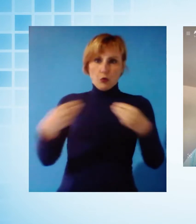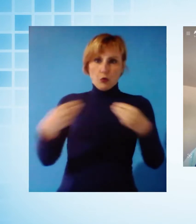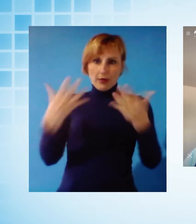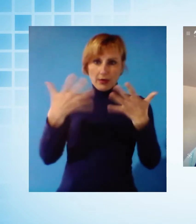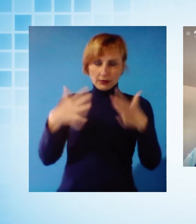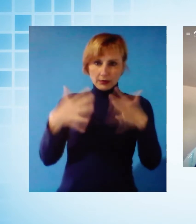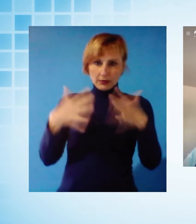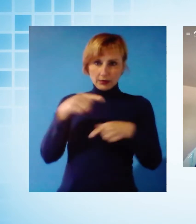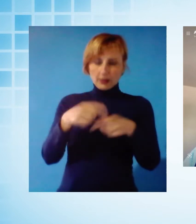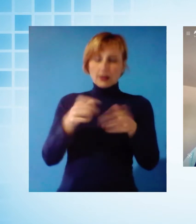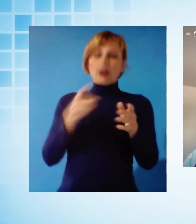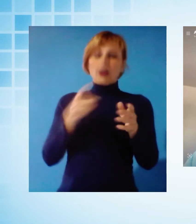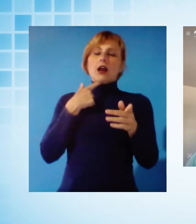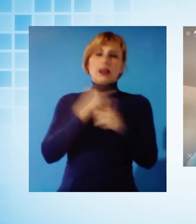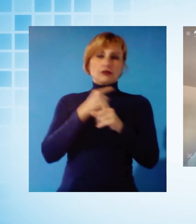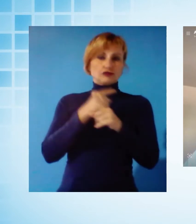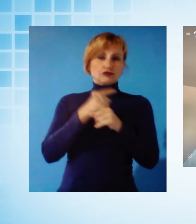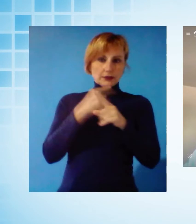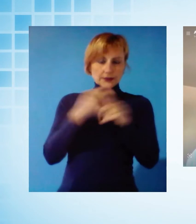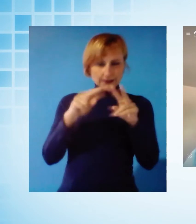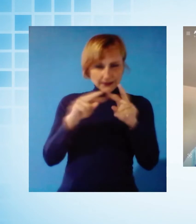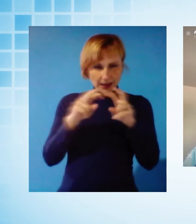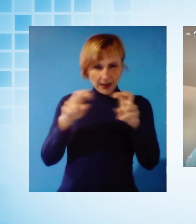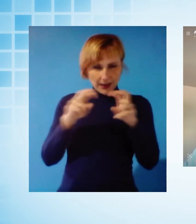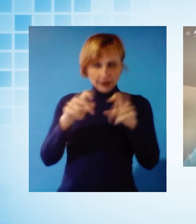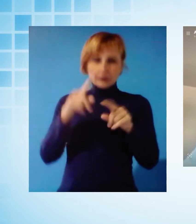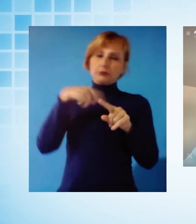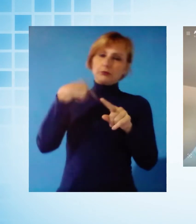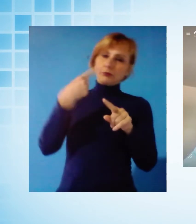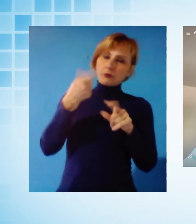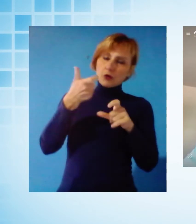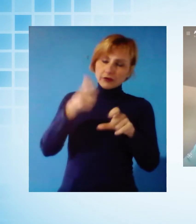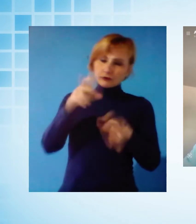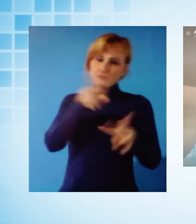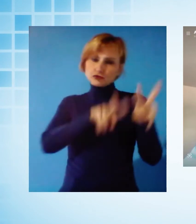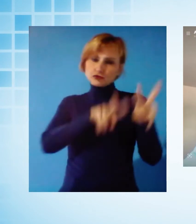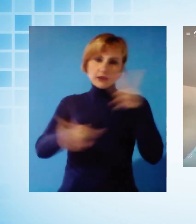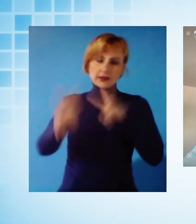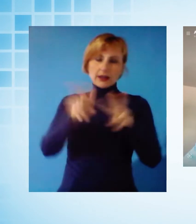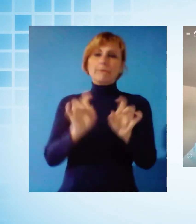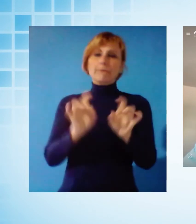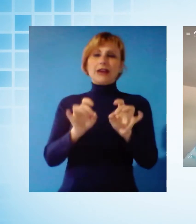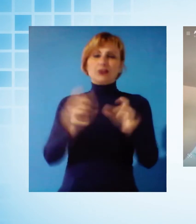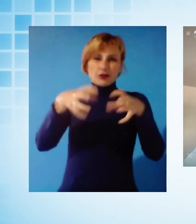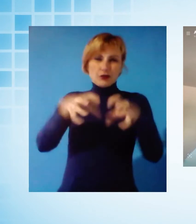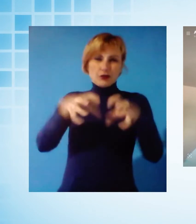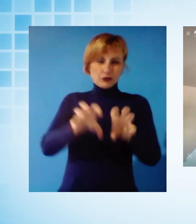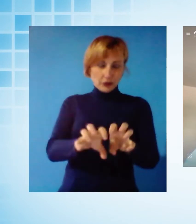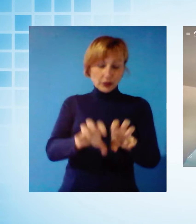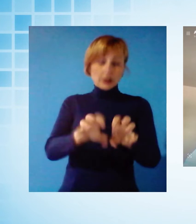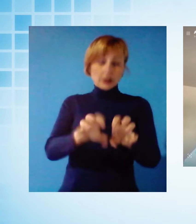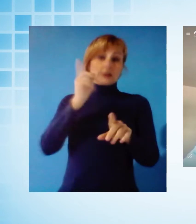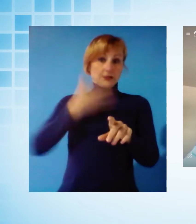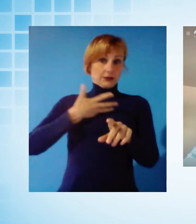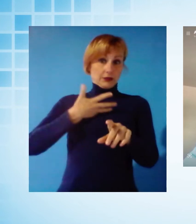quei kit necessari per la riduzione degli eventuali patogeni che questo